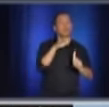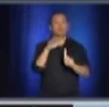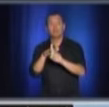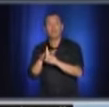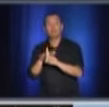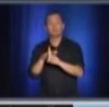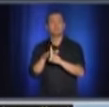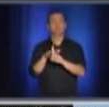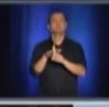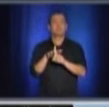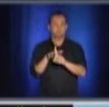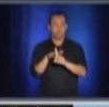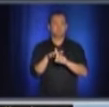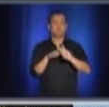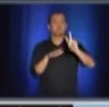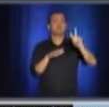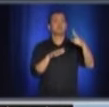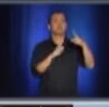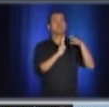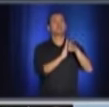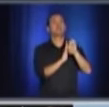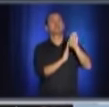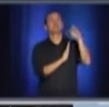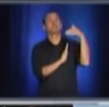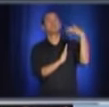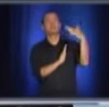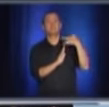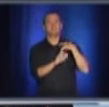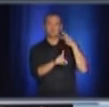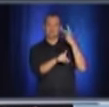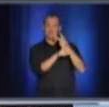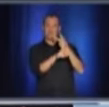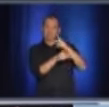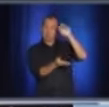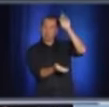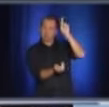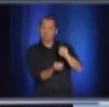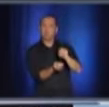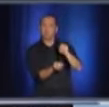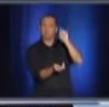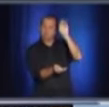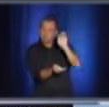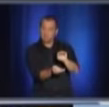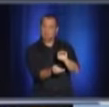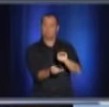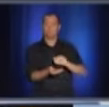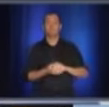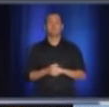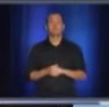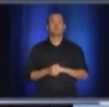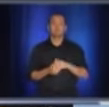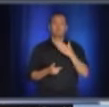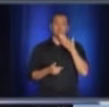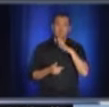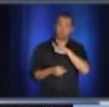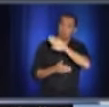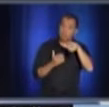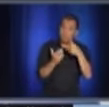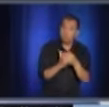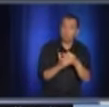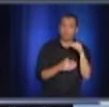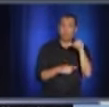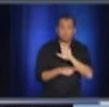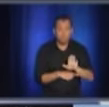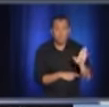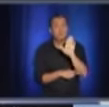avec un nombre de cas inférieur à nos attentes. C'est un effort collectif. J'aimerais remercier tous mes concitoyens et